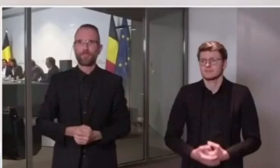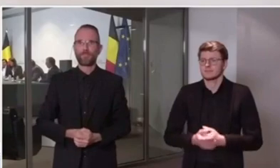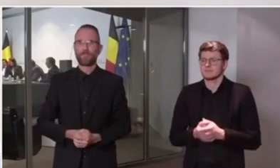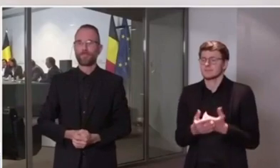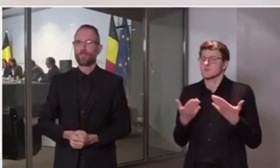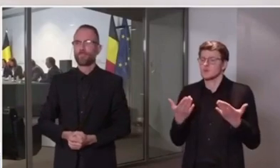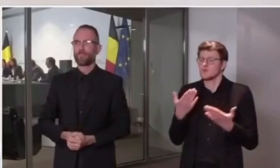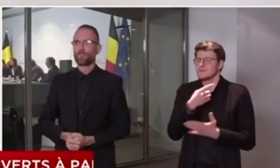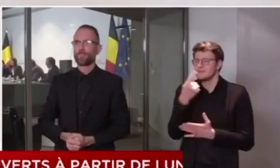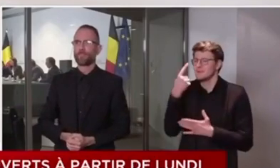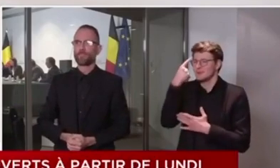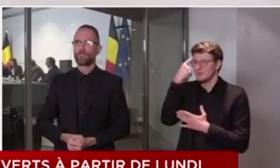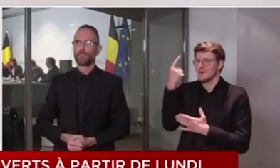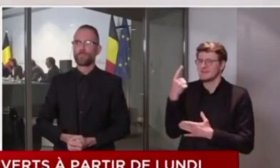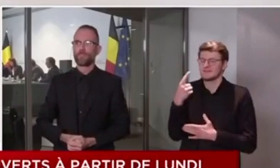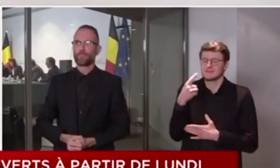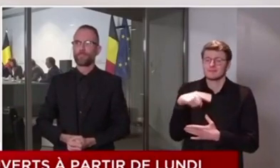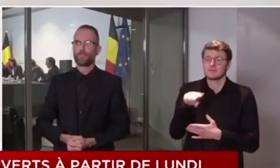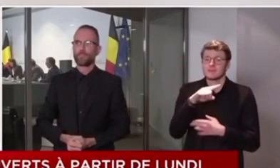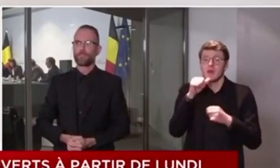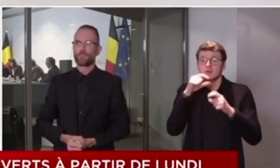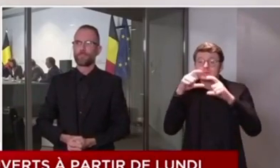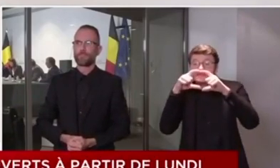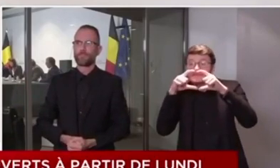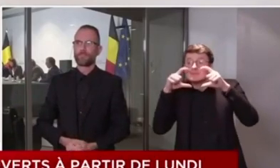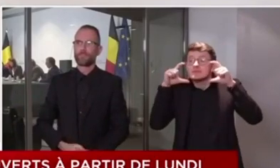que le port du masque